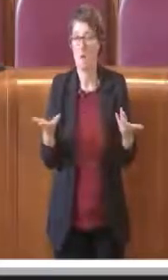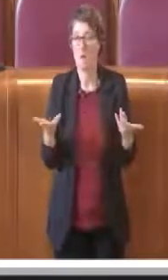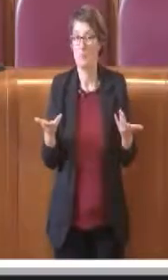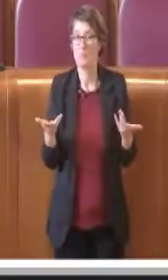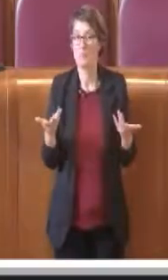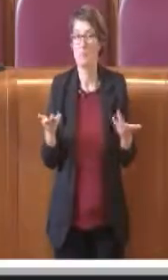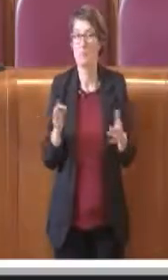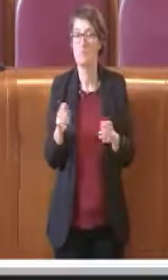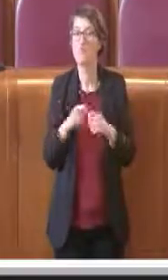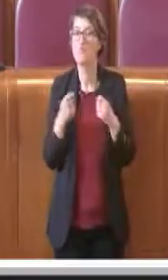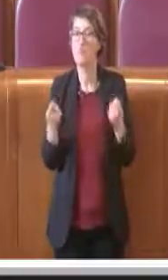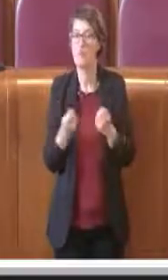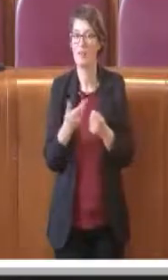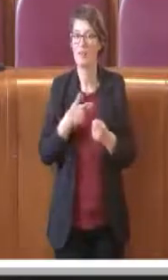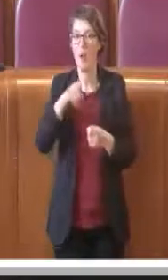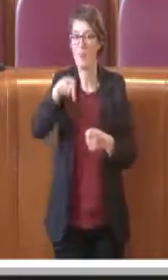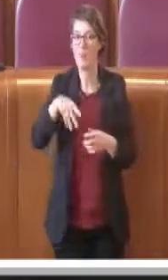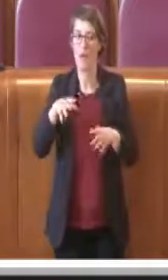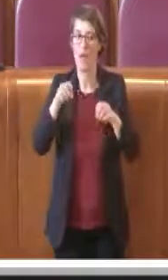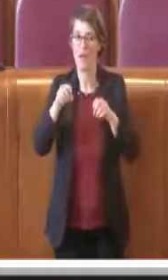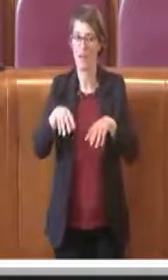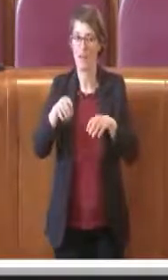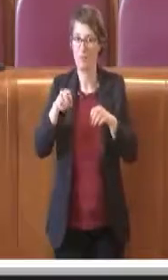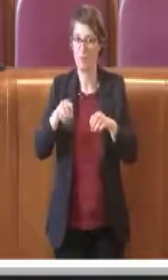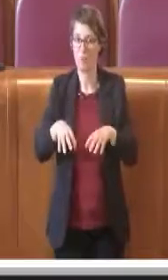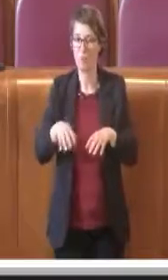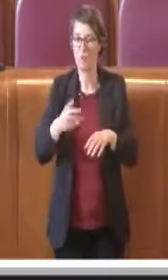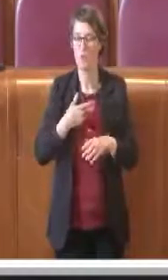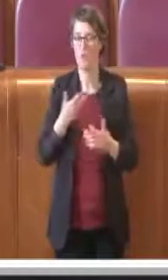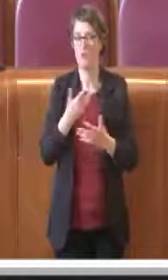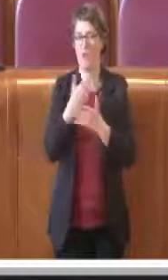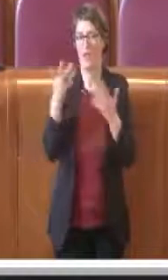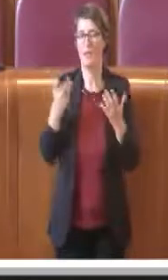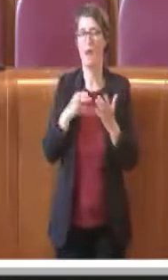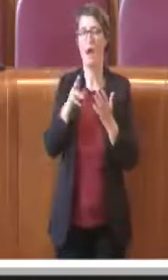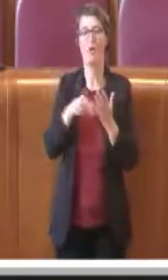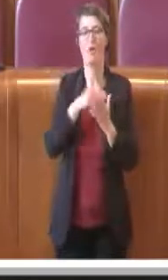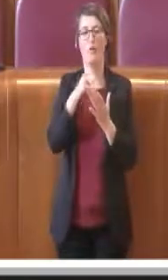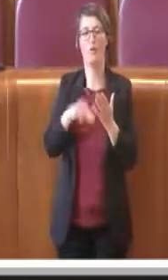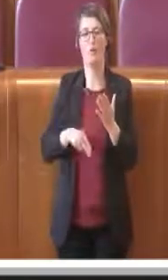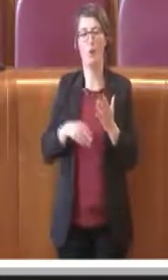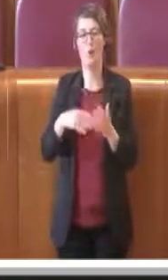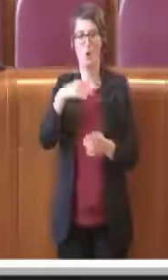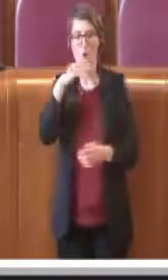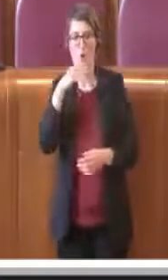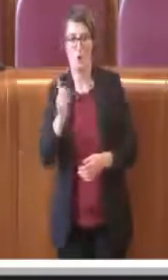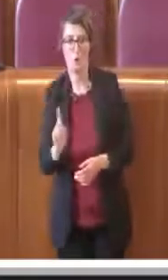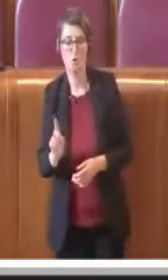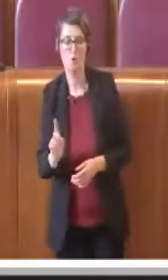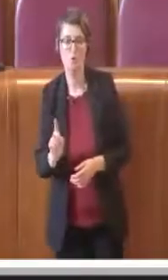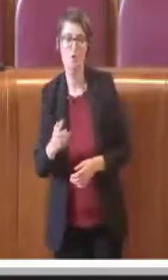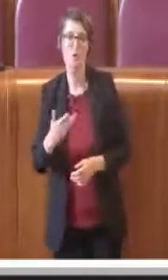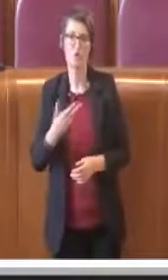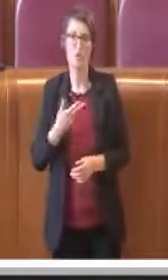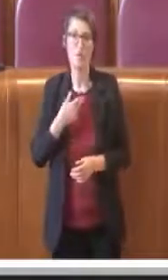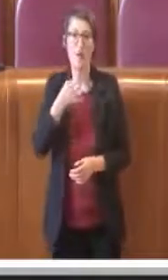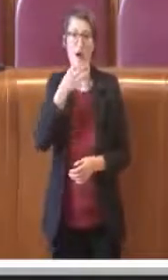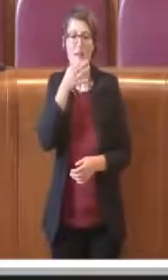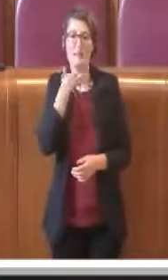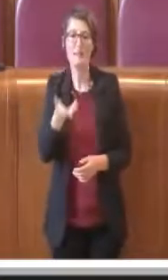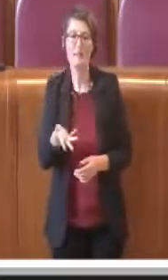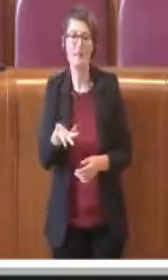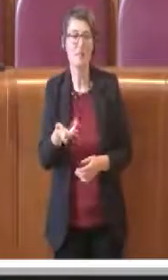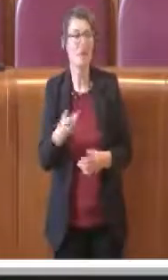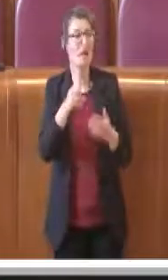inseriti anche rifiuti che hanno ovviamente un voto insufficiente, però vuol dire che qualche altro voto viene